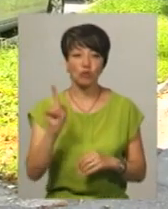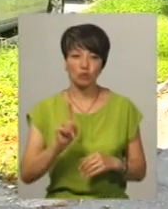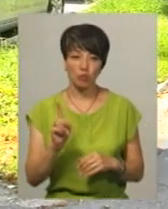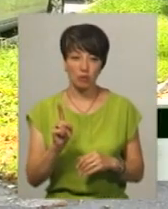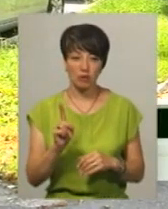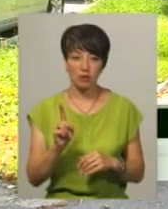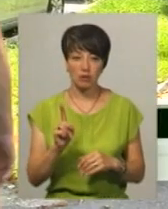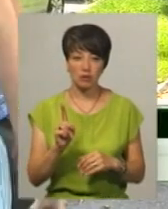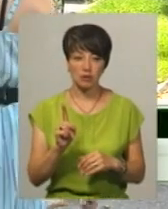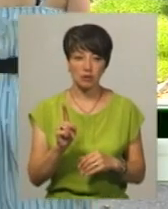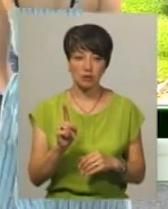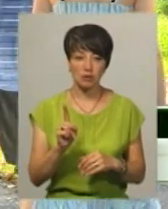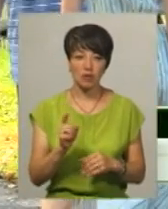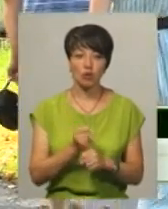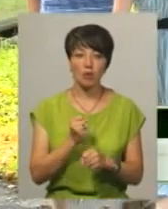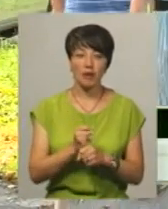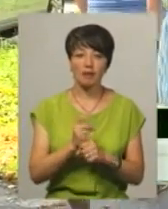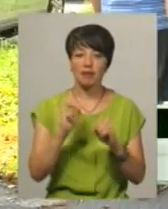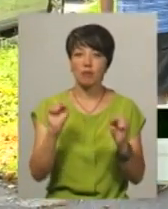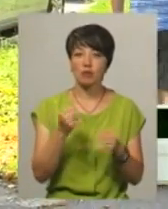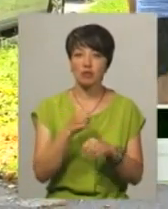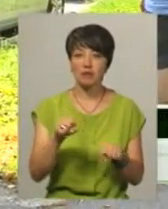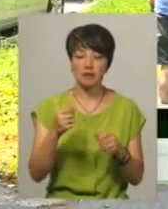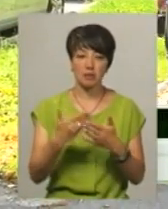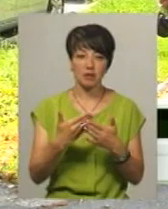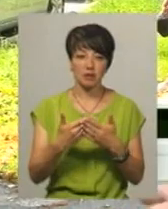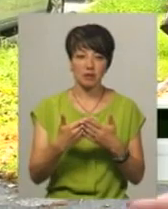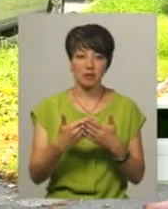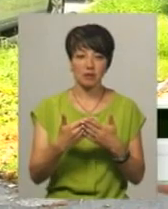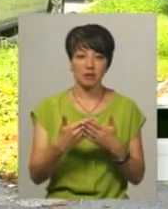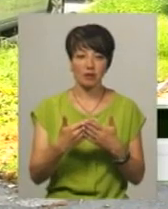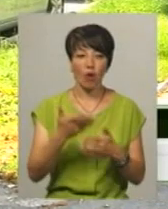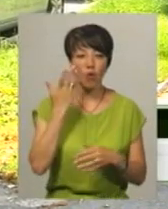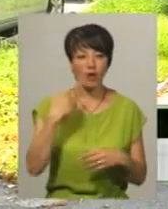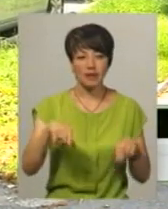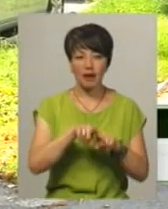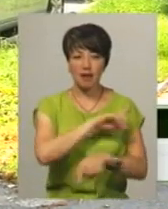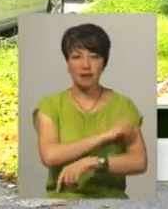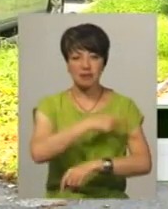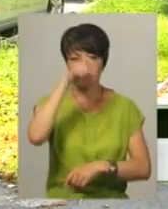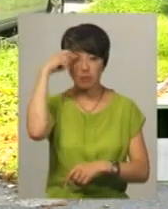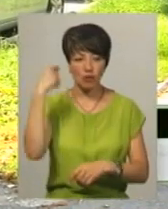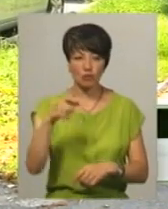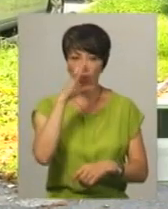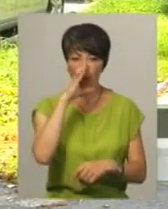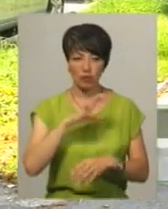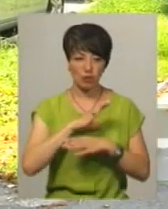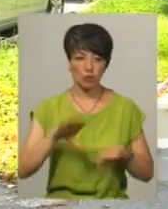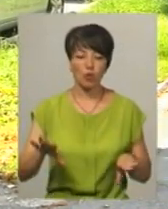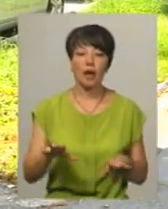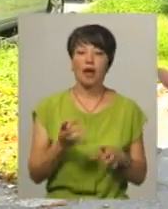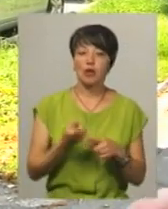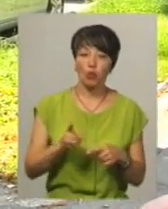зробити неможливим, коли така спека, щоб, не дай Бог, комусь не стало погано.